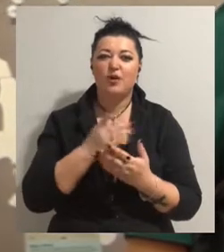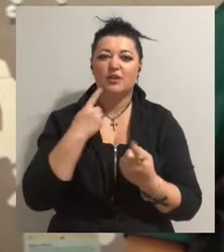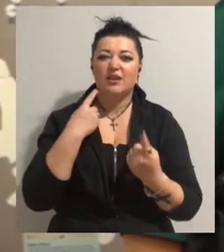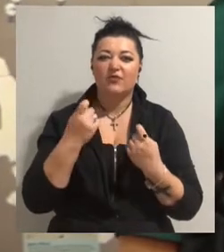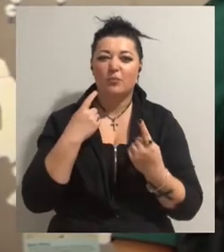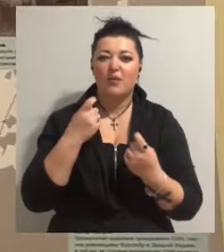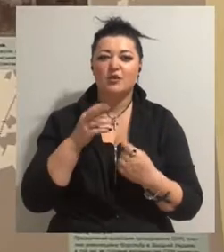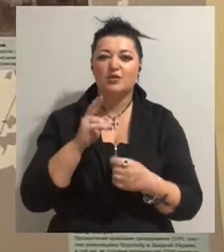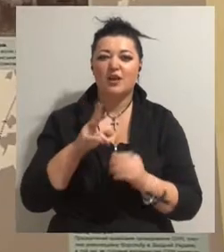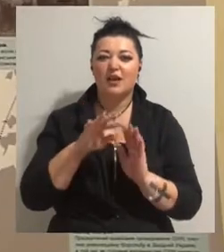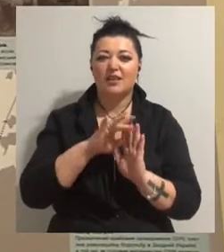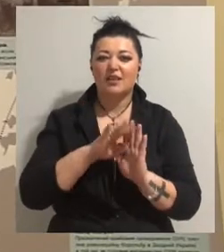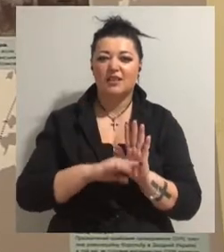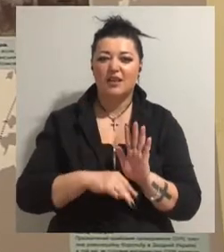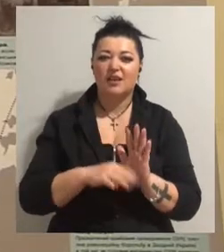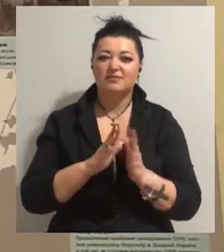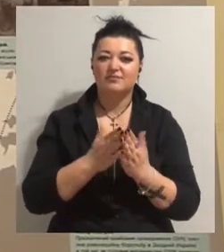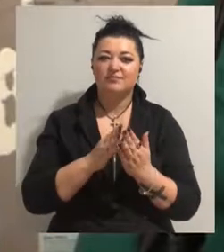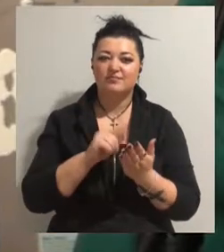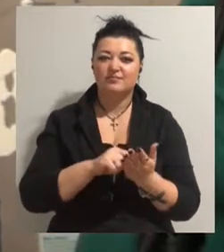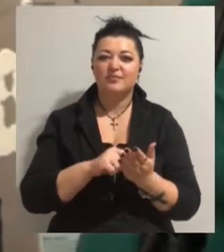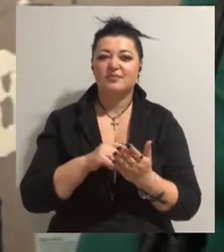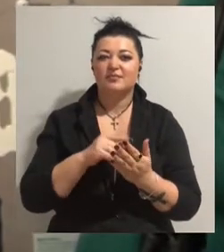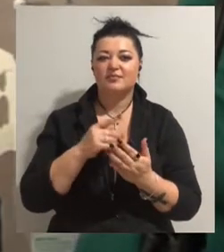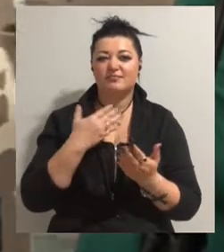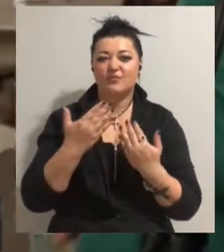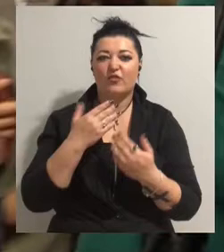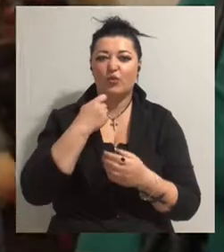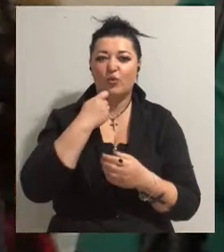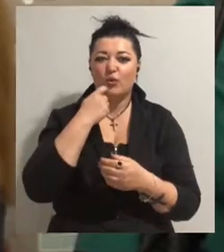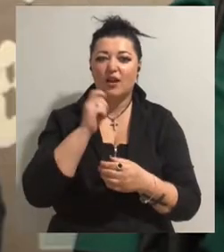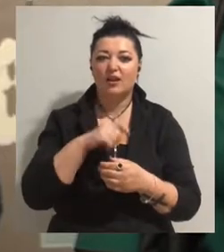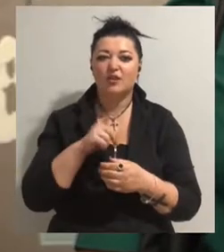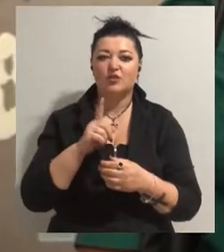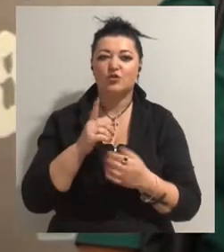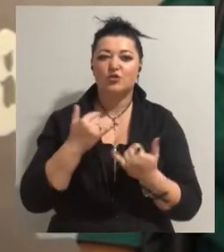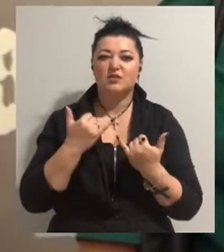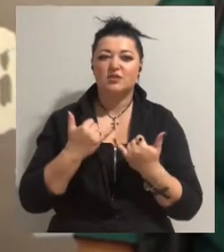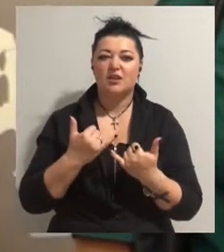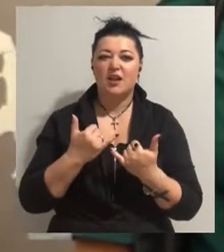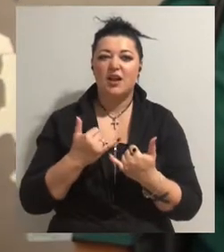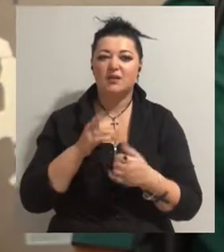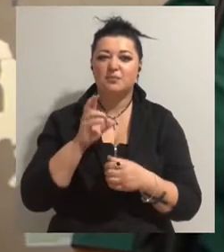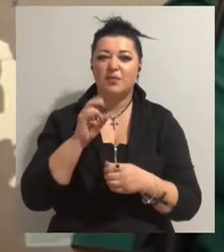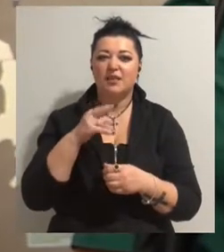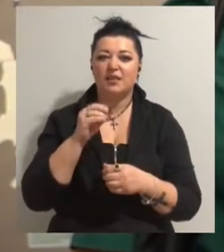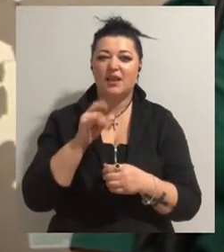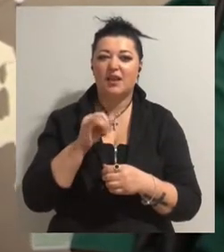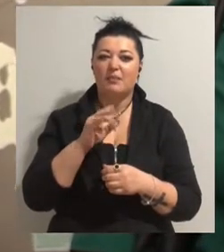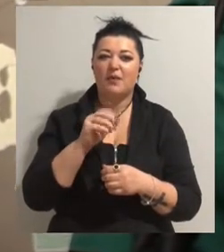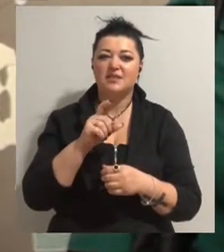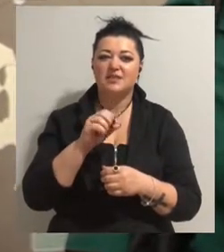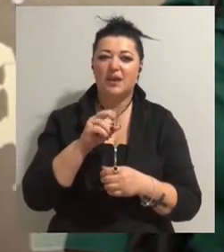текст в месенджері. В Страдельній Україні, якщо зараз ці Бандера, Петлюри і Мазепи бували, вони б